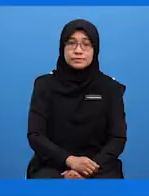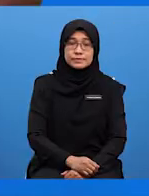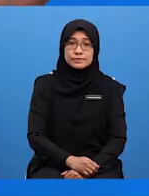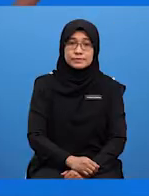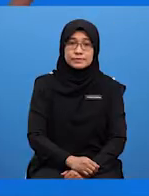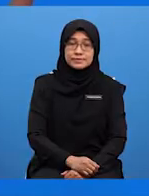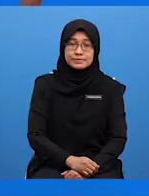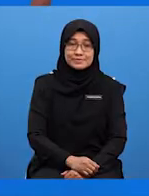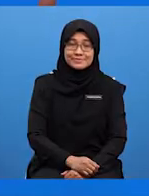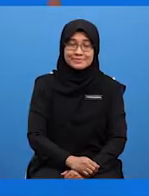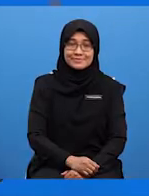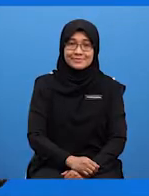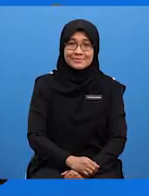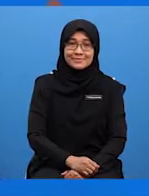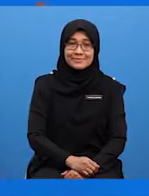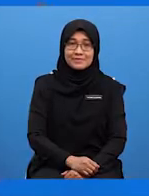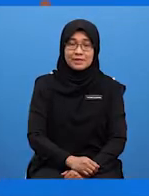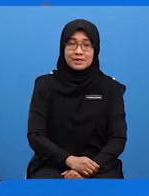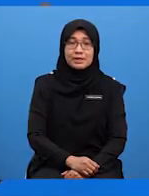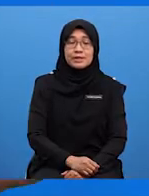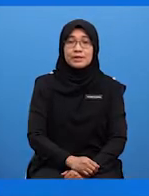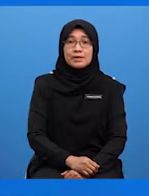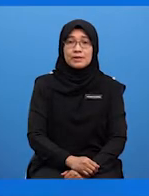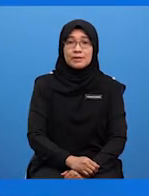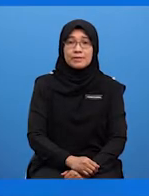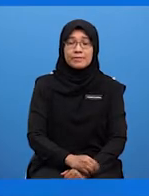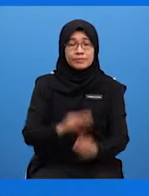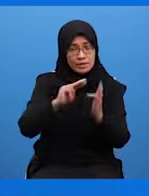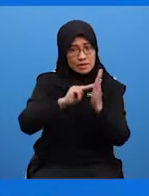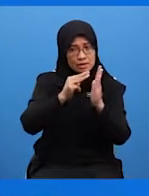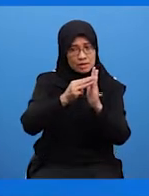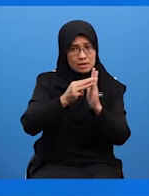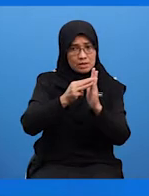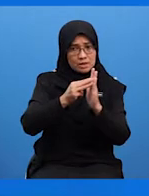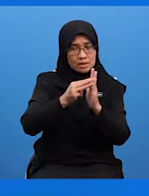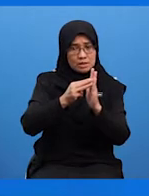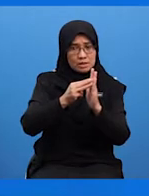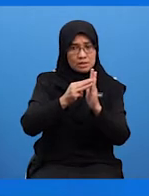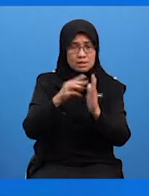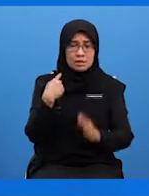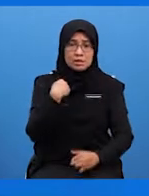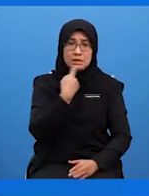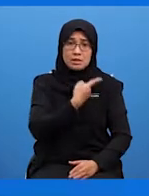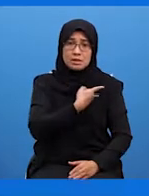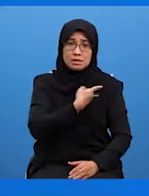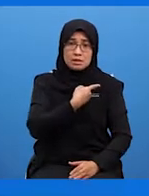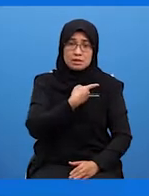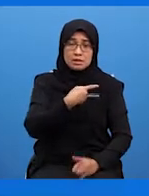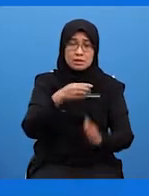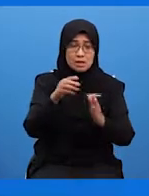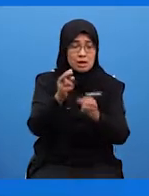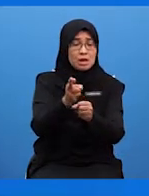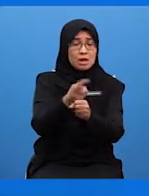Baiklah Cikgu Don Sedang pelajar-pelajar duluan sana Maknanya pada bahagian ini kita sebagai pereka